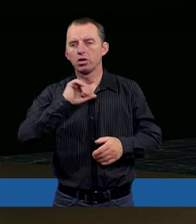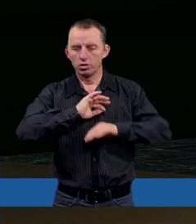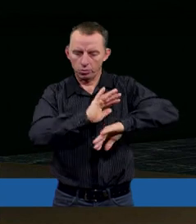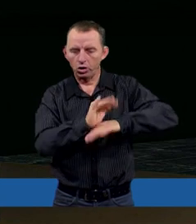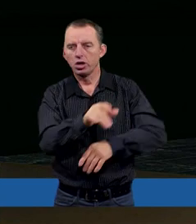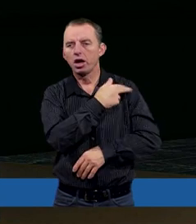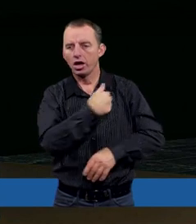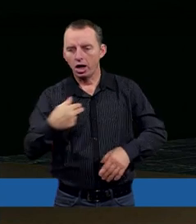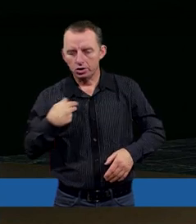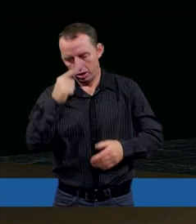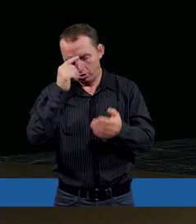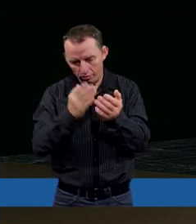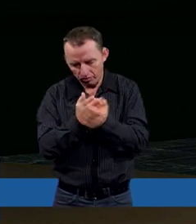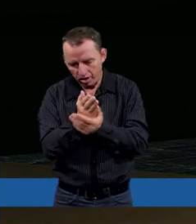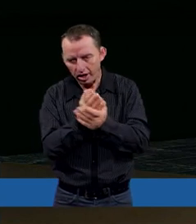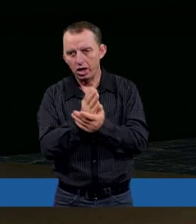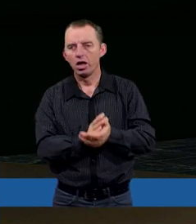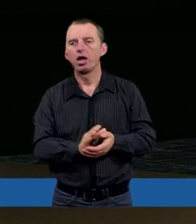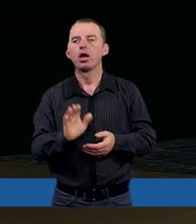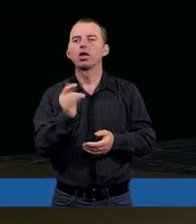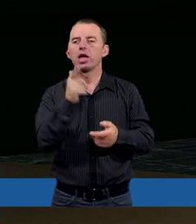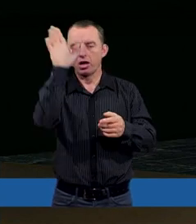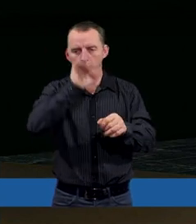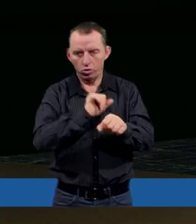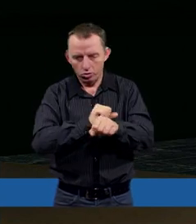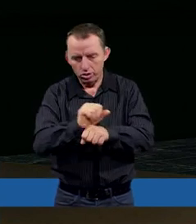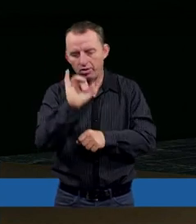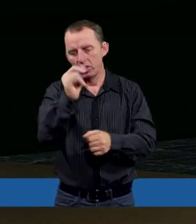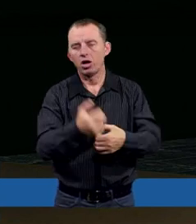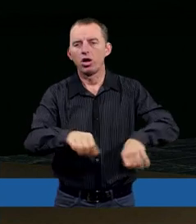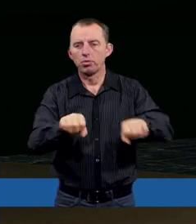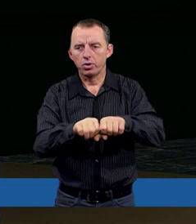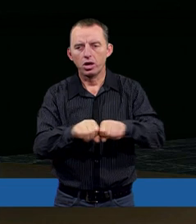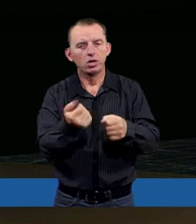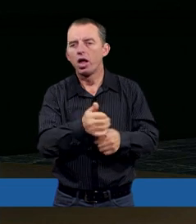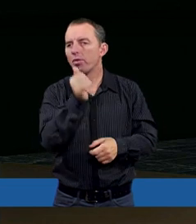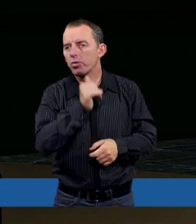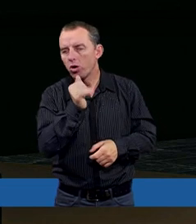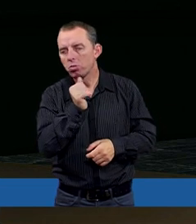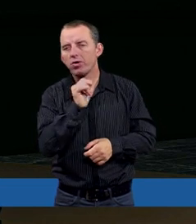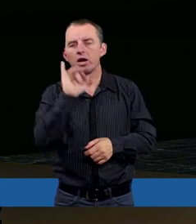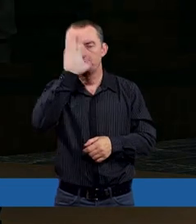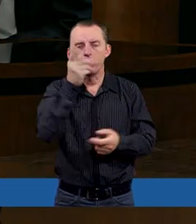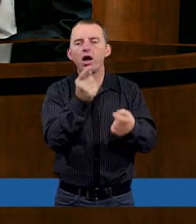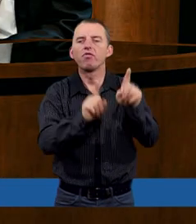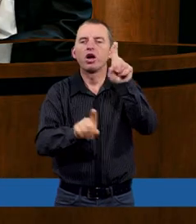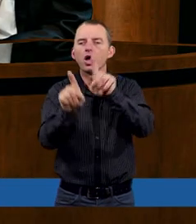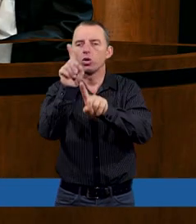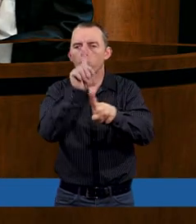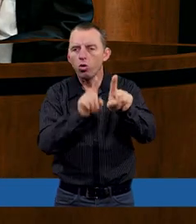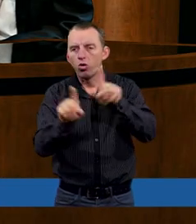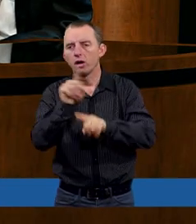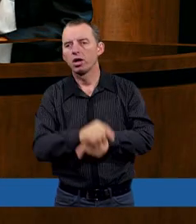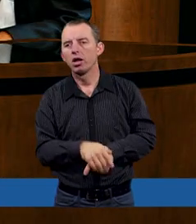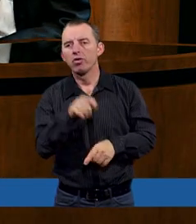wiary w Boga i w to, jaki On jest i w Jego sprawiedliwość, ale nie próbować Go wytłumaczyć. No a mnie z